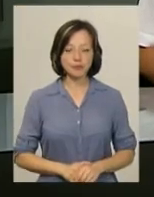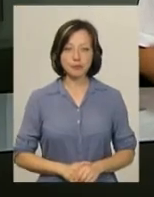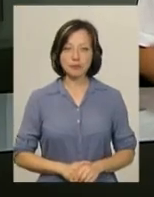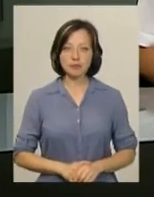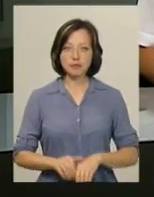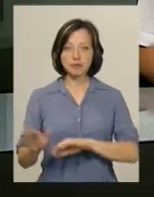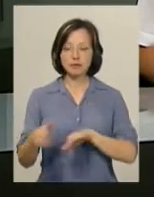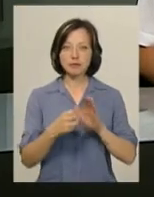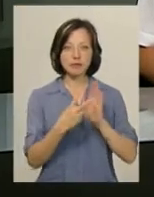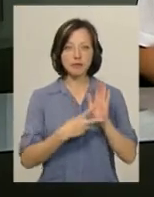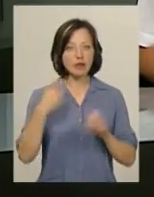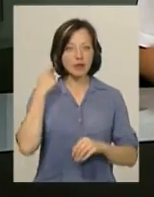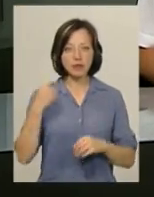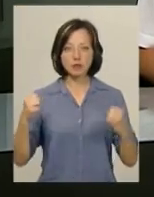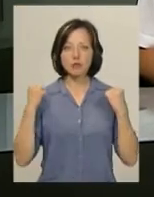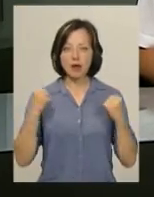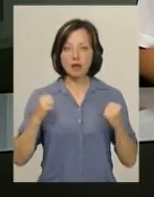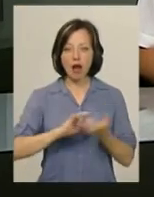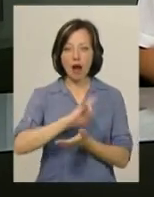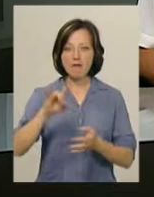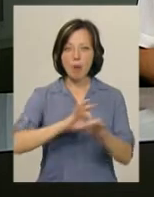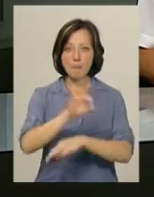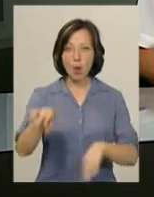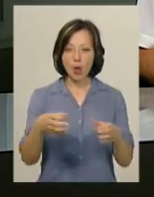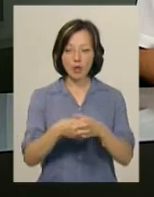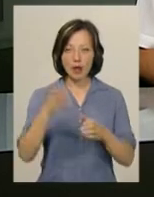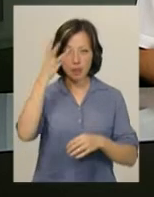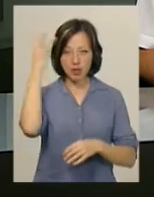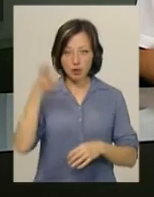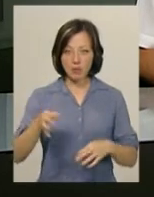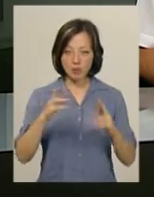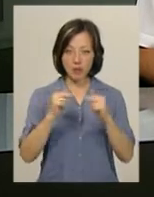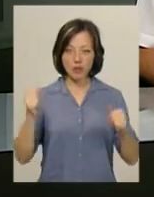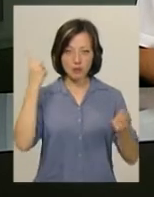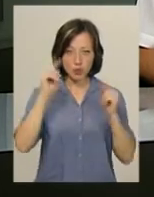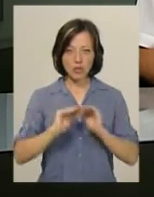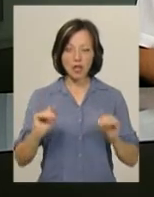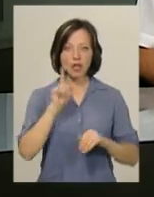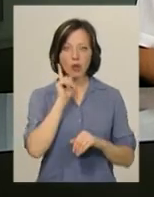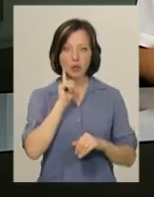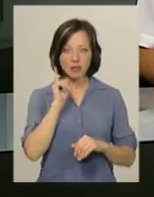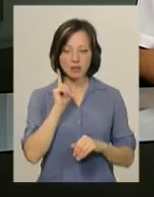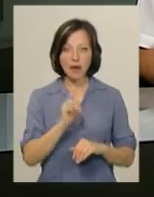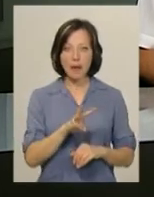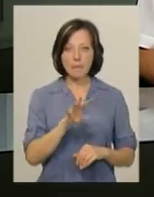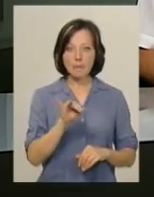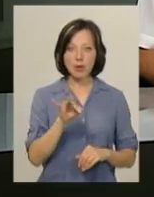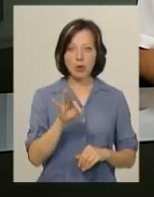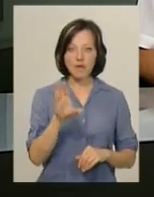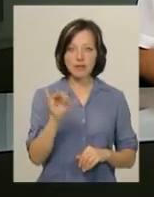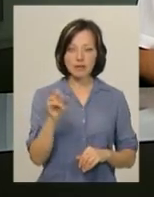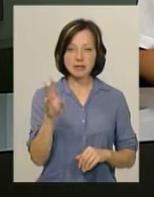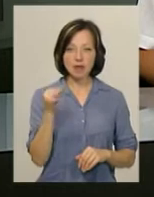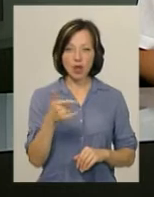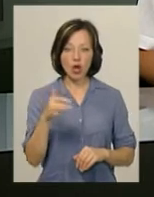17-річні спортсмени з авіамодельного гуртка Хмельницького обласного палацу творчості дітей та юнацтва Андрій Мировіцький та Володимир